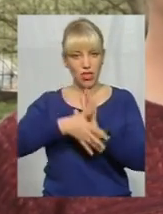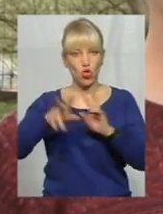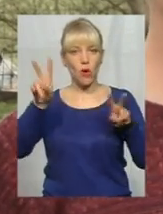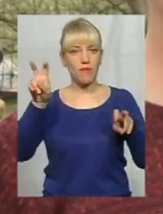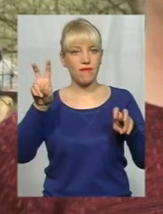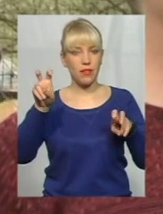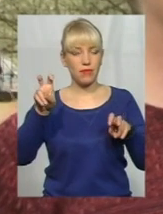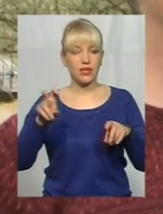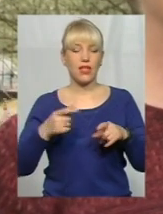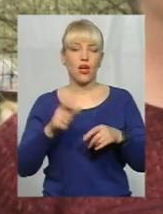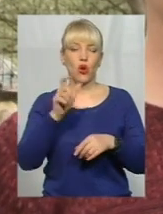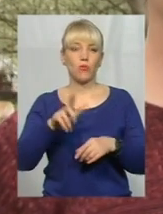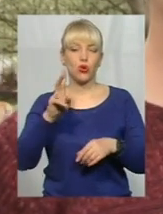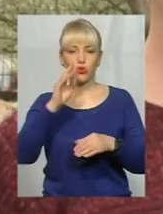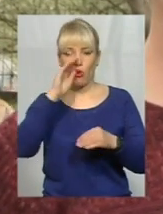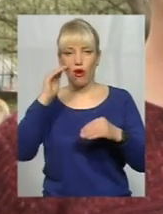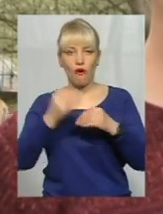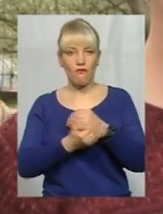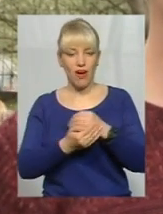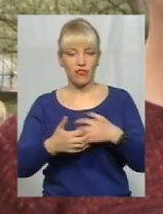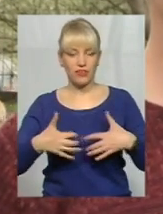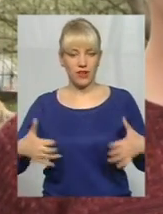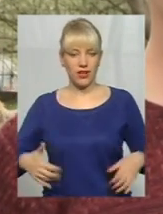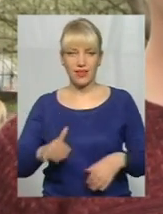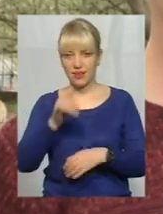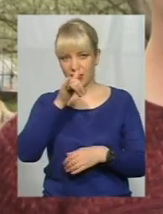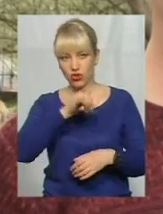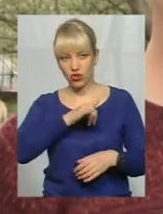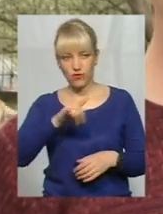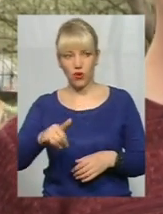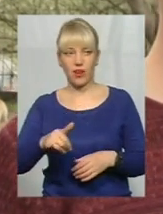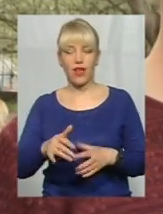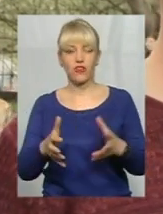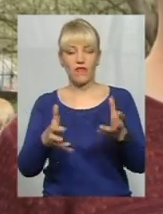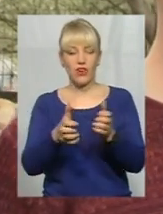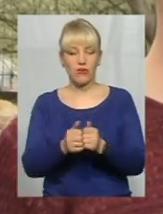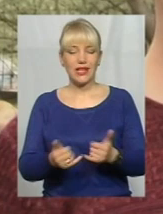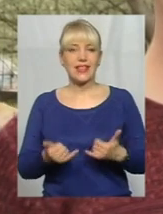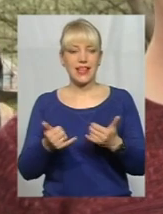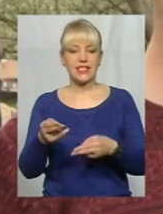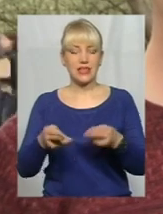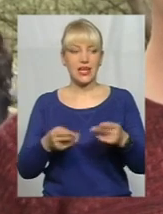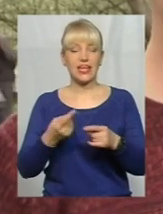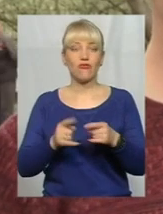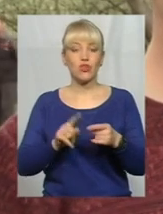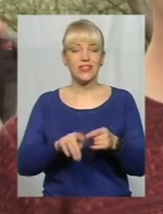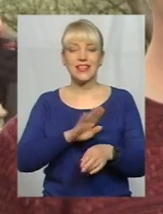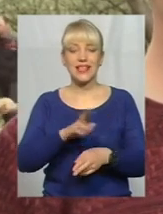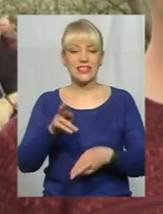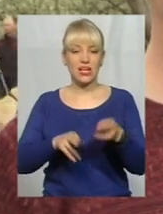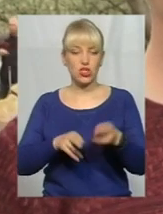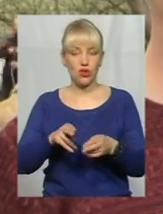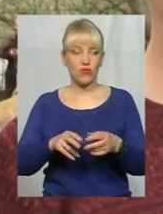які приховують цих тварин і не дозволяють виловити їх для стерилізації. І саме отакі нестерилізовані тварини можуть